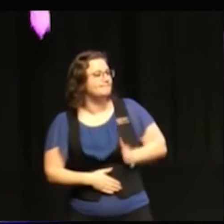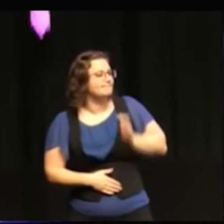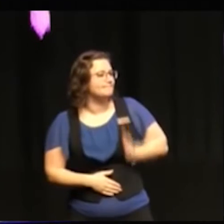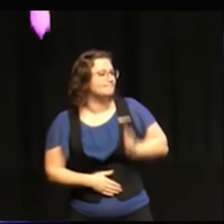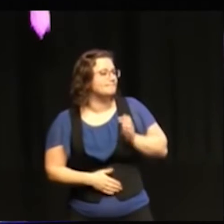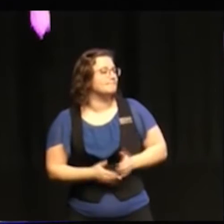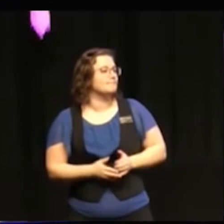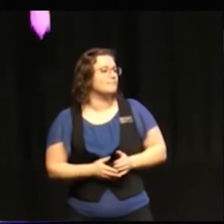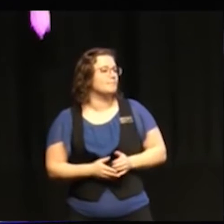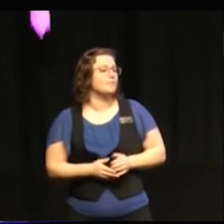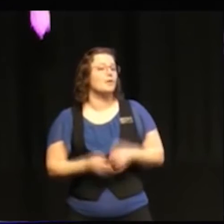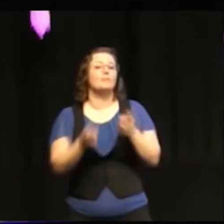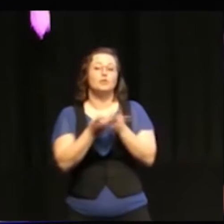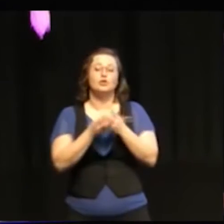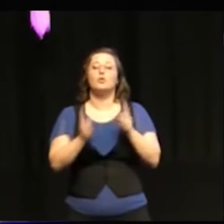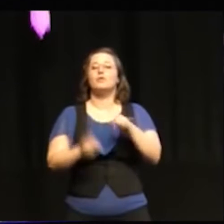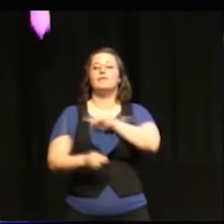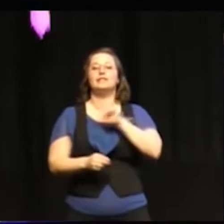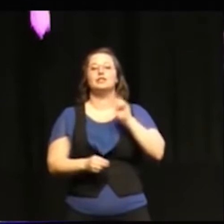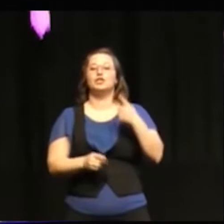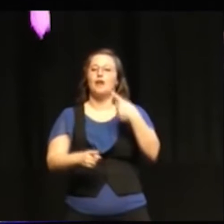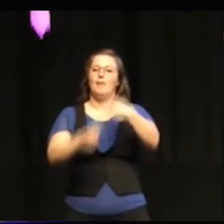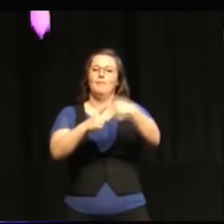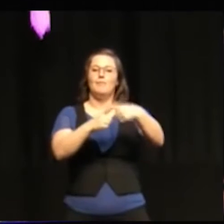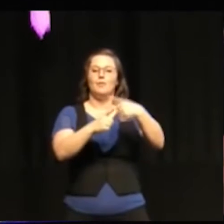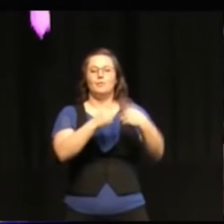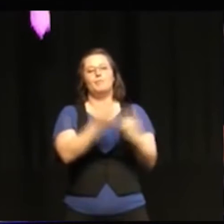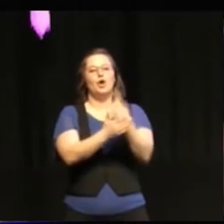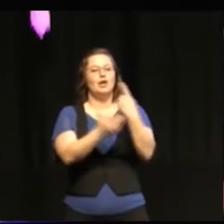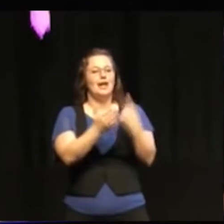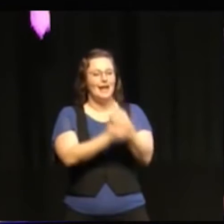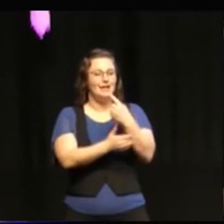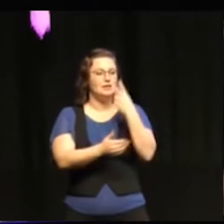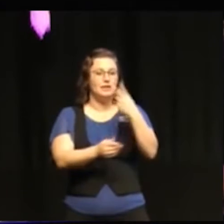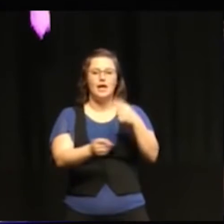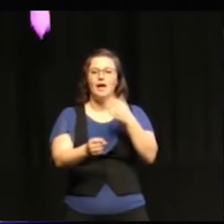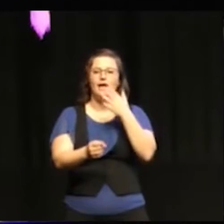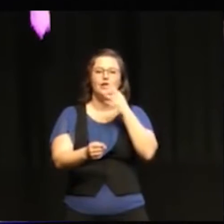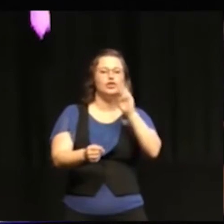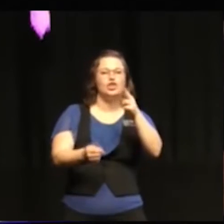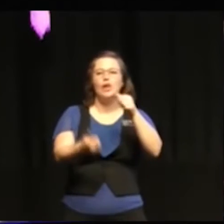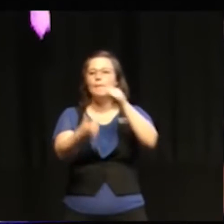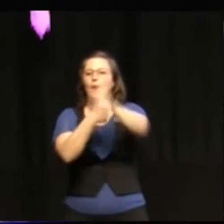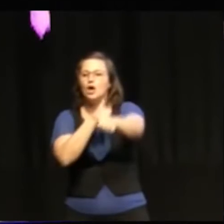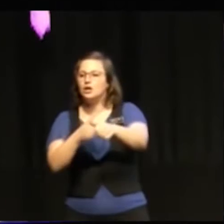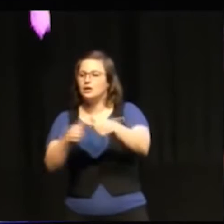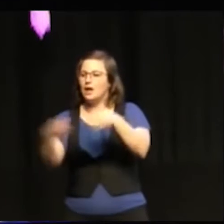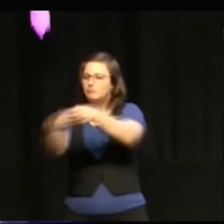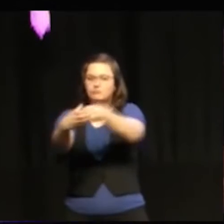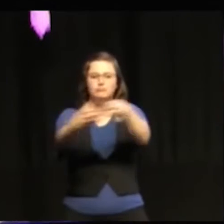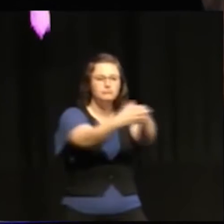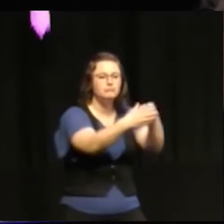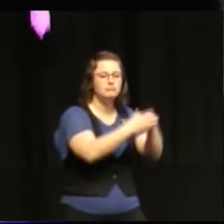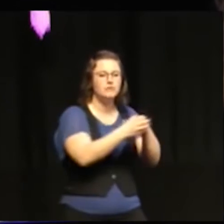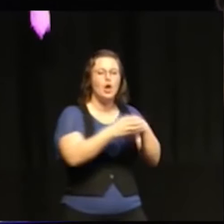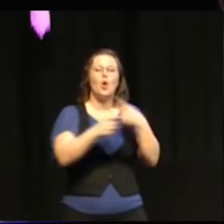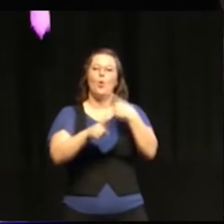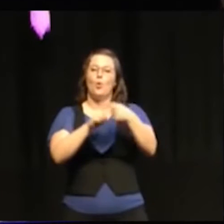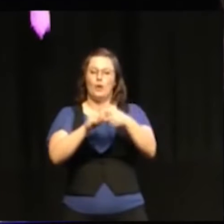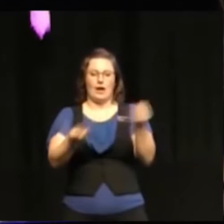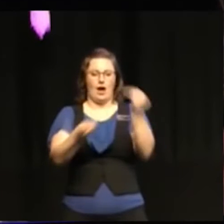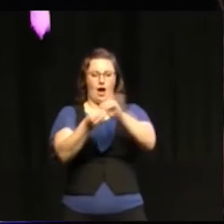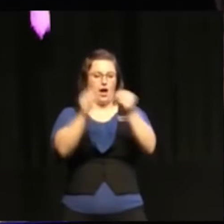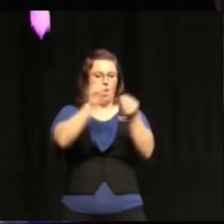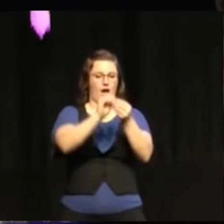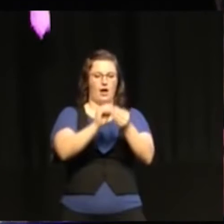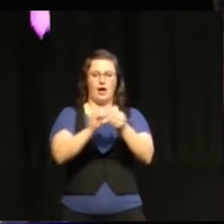den så finns det nya potentialer att se nya partnerskap och också olika konstellationer